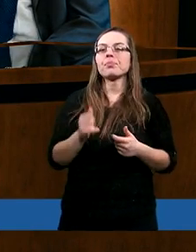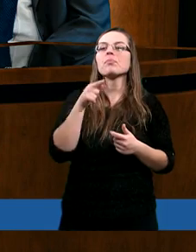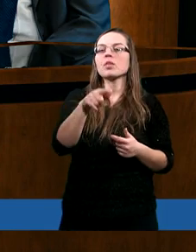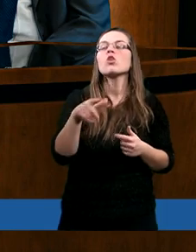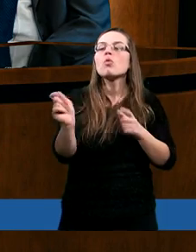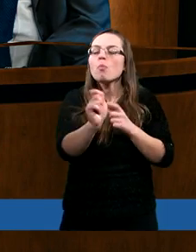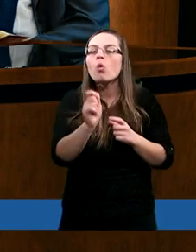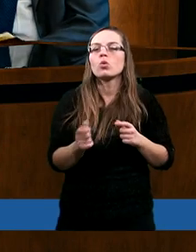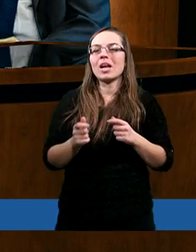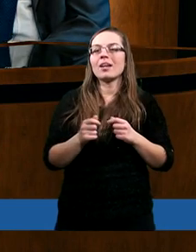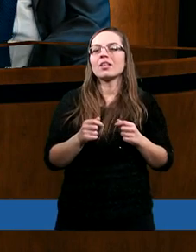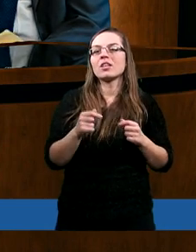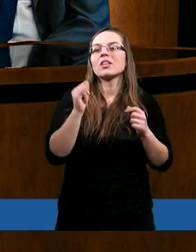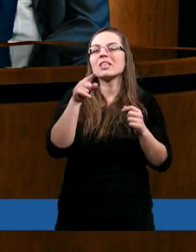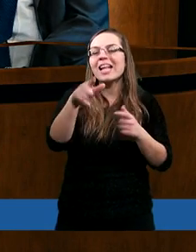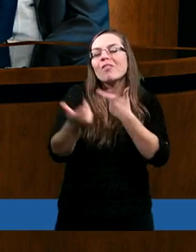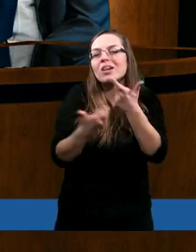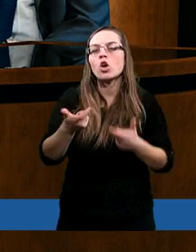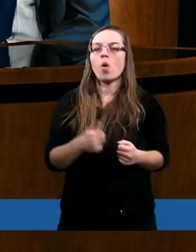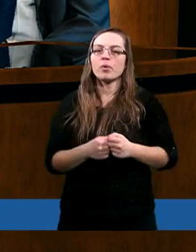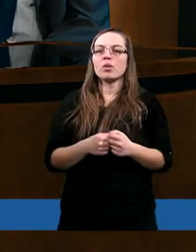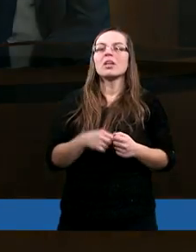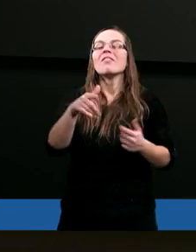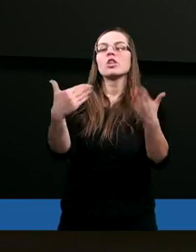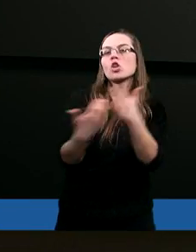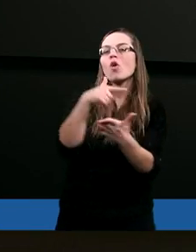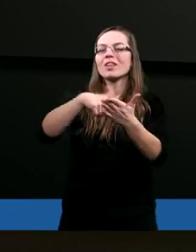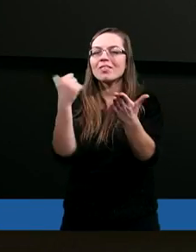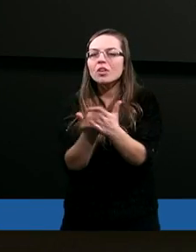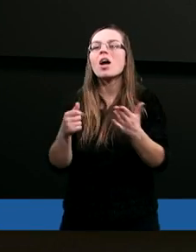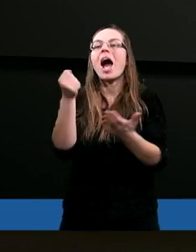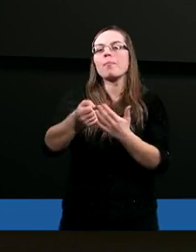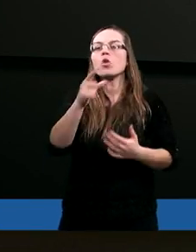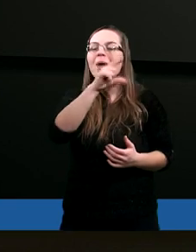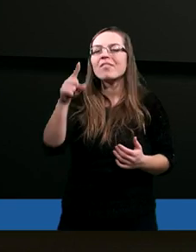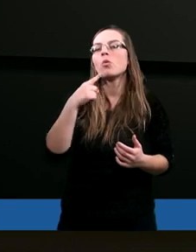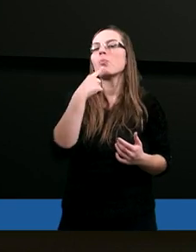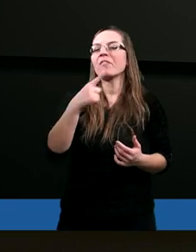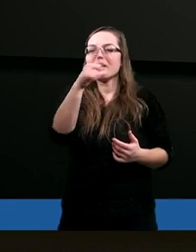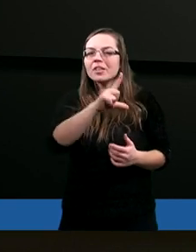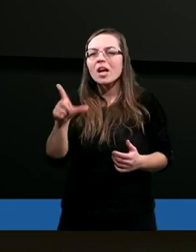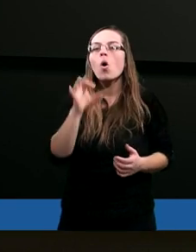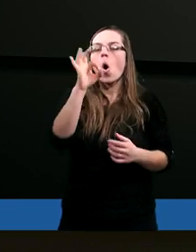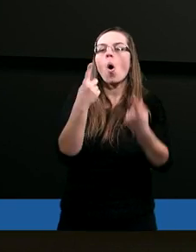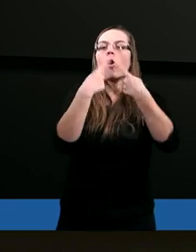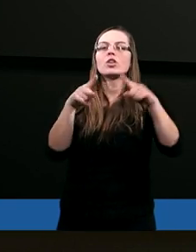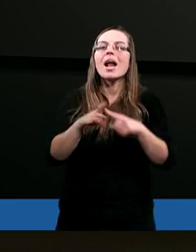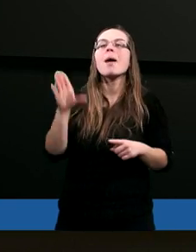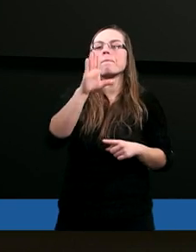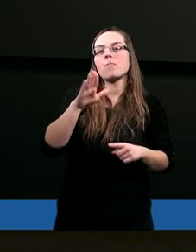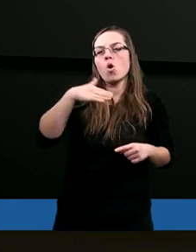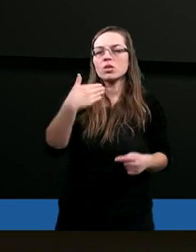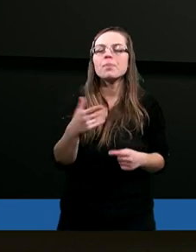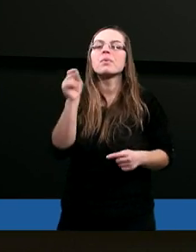pełnił swoją taką właśnie misję, zadanie. W Nowym Testamencie już apostoł Paweł powiedział o Kościele Bożym,